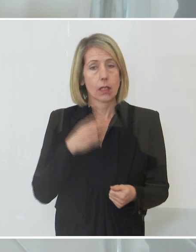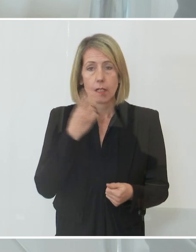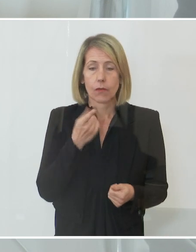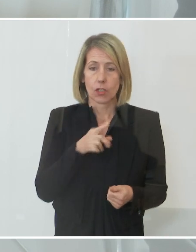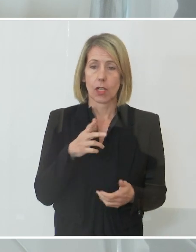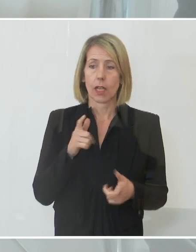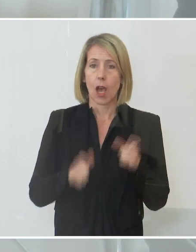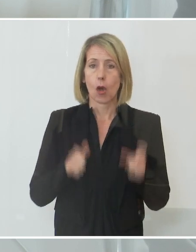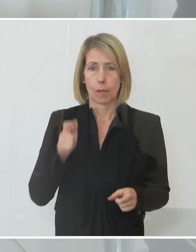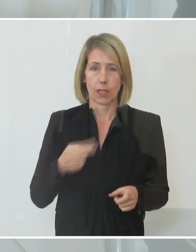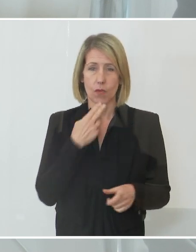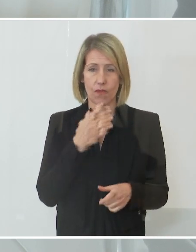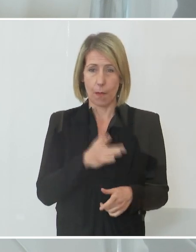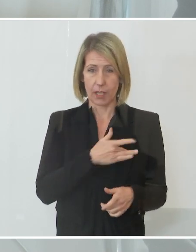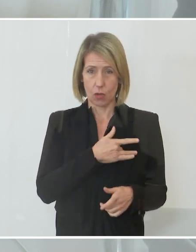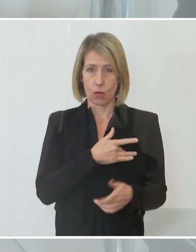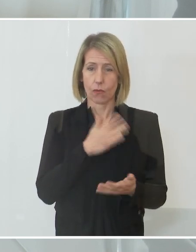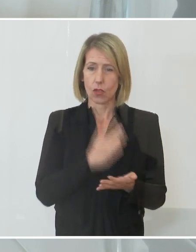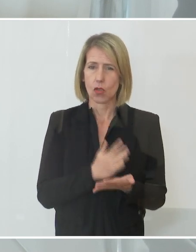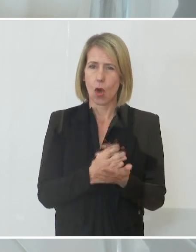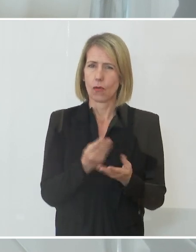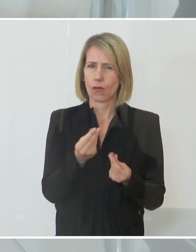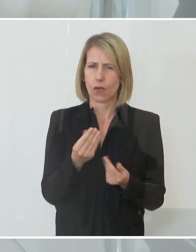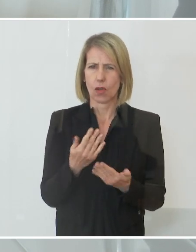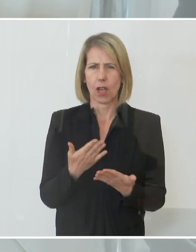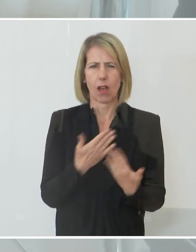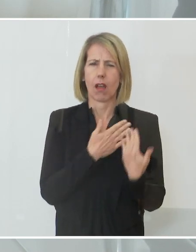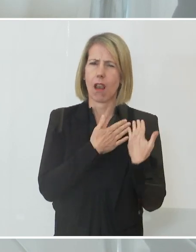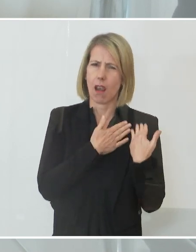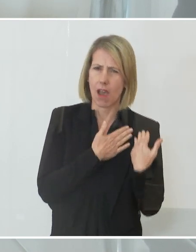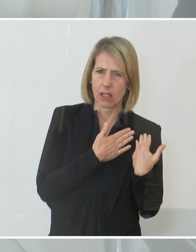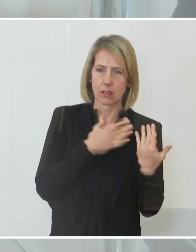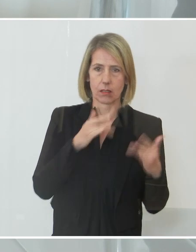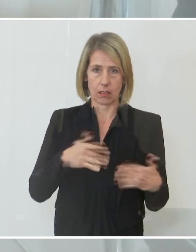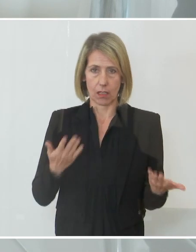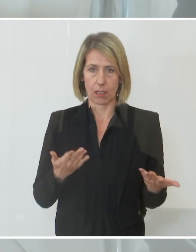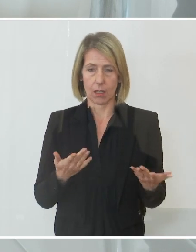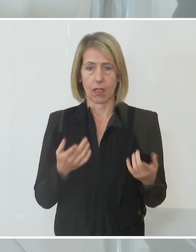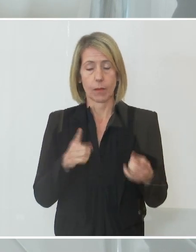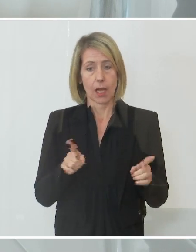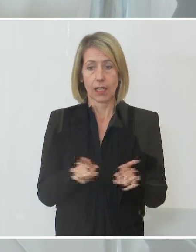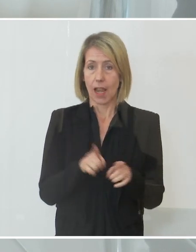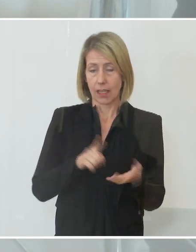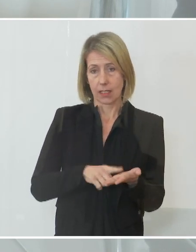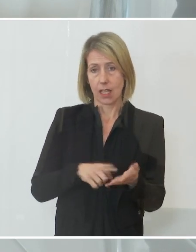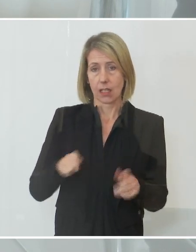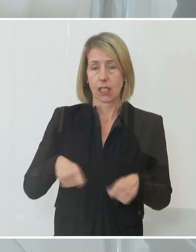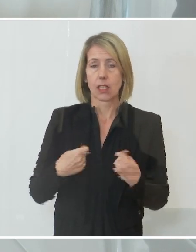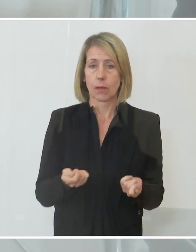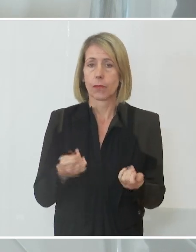die davon betroffen sind, sich beschwert fühlen. Und gleichzeitig gibt es das Angebot der Wissenschaft,